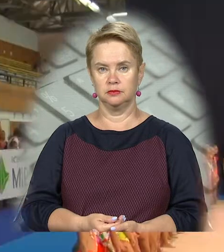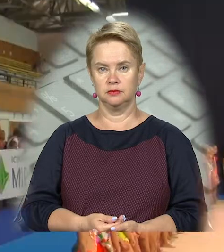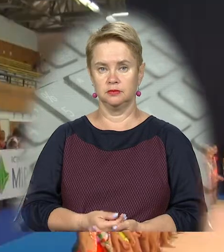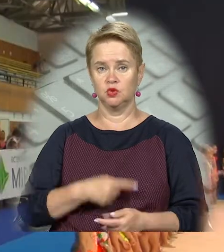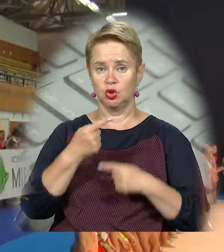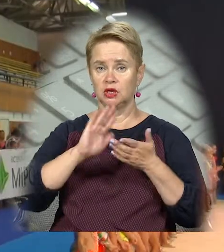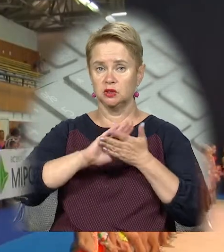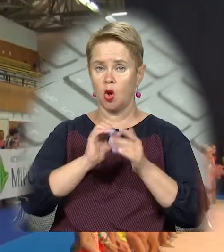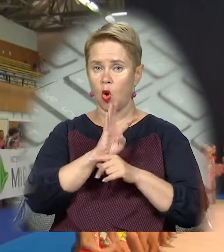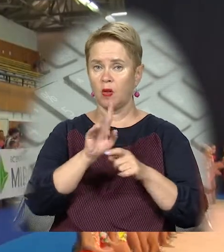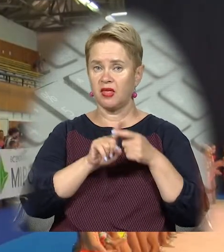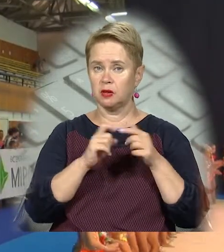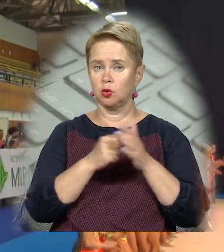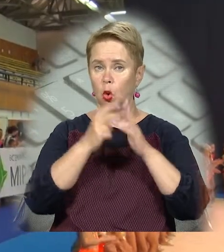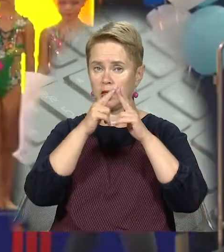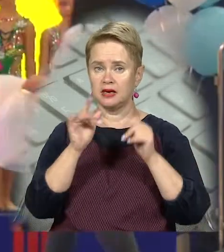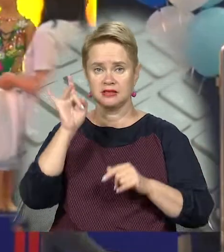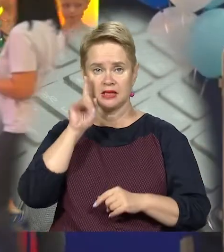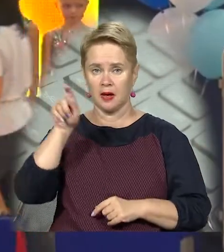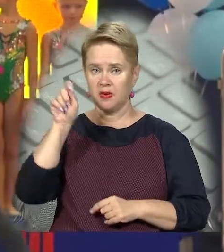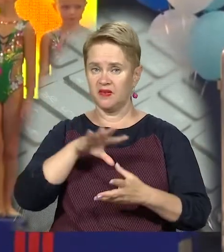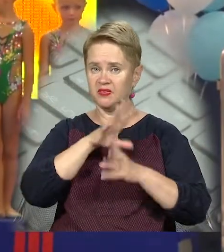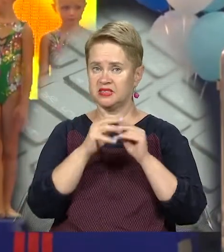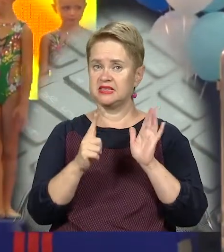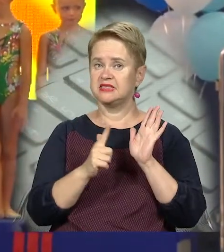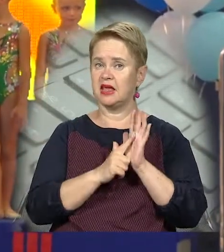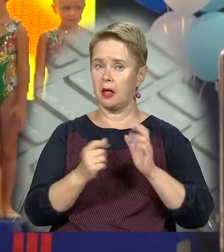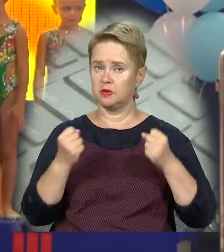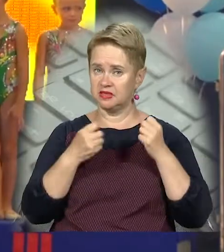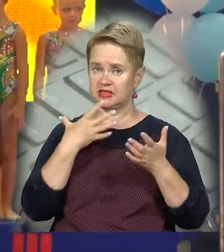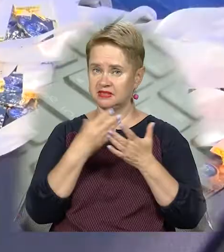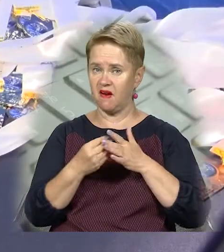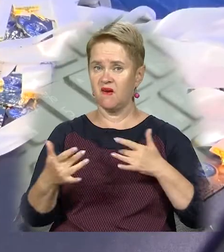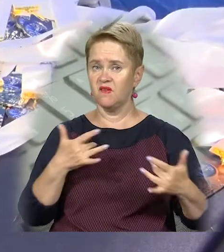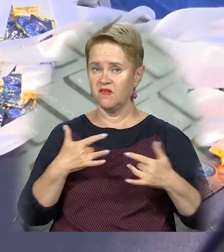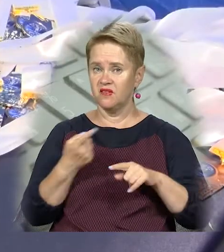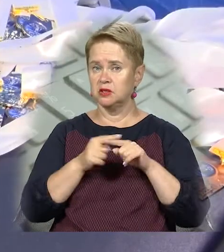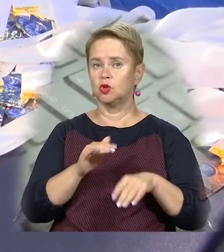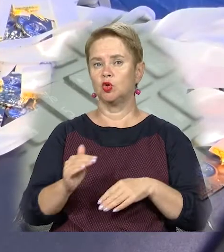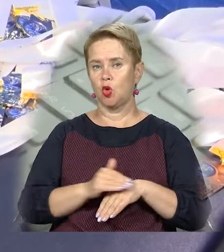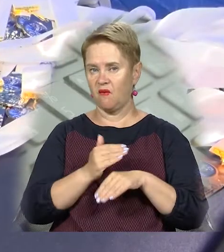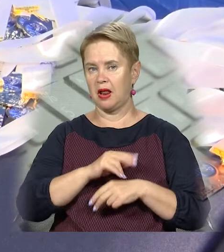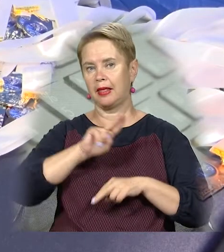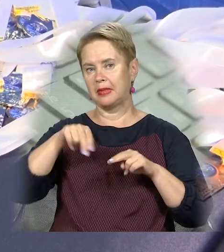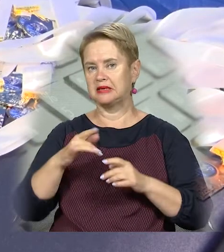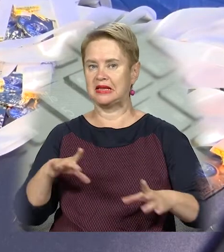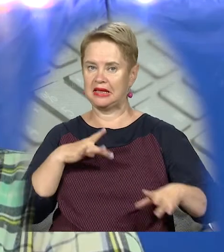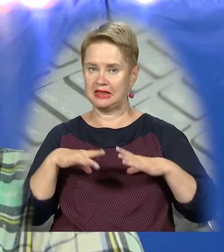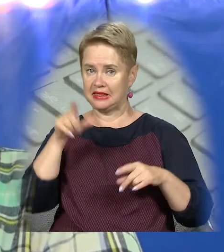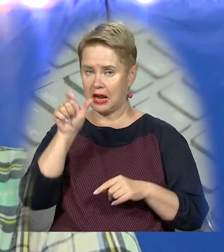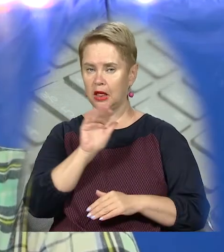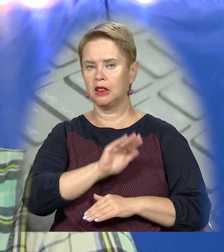Через ситуацію з коронавірусом до Дніпра з Ізраїлю приїхало всього сім спортсменок. Своїми виступами задоволені і гімнастки, і тренери.